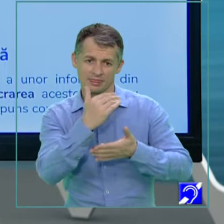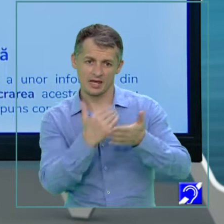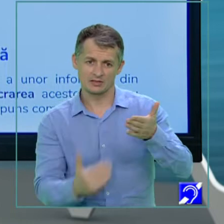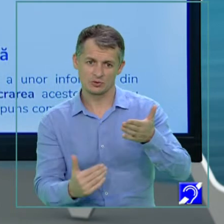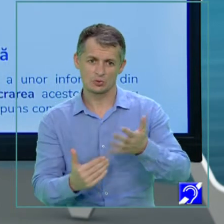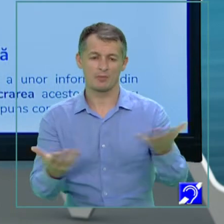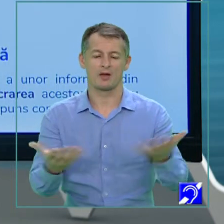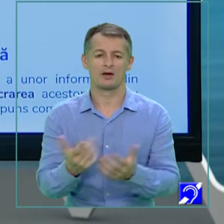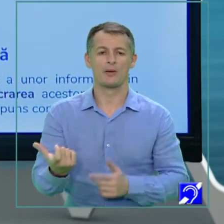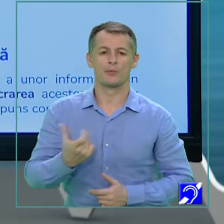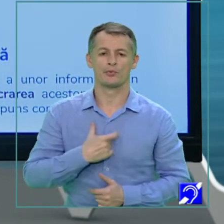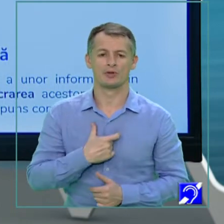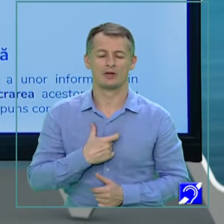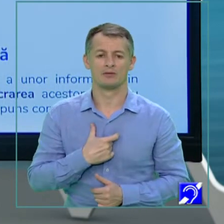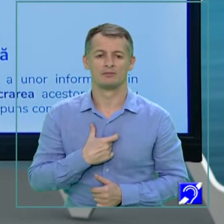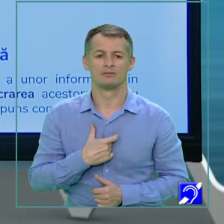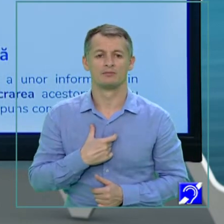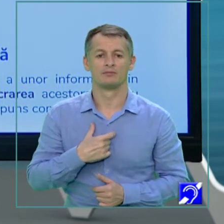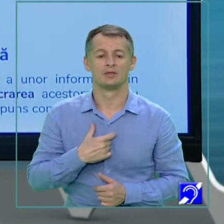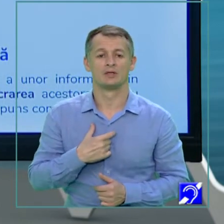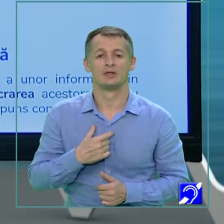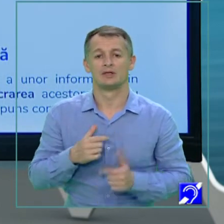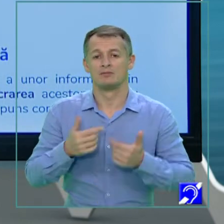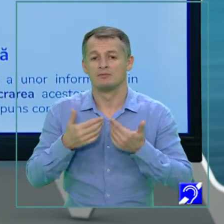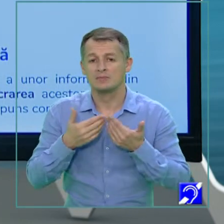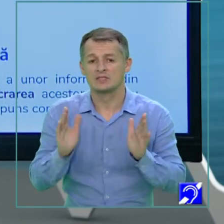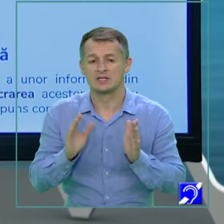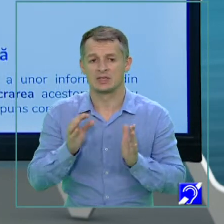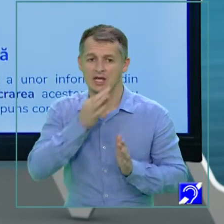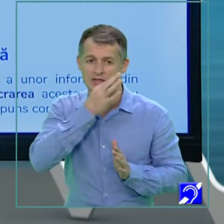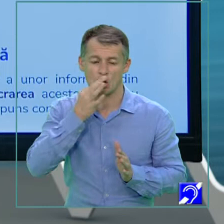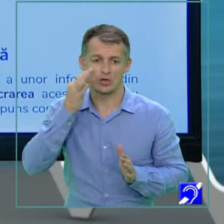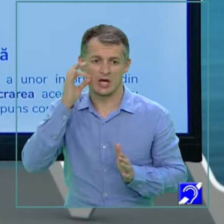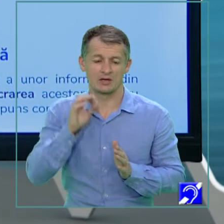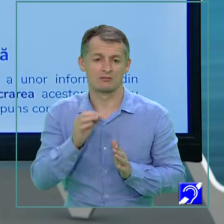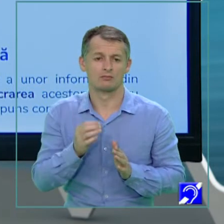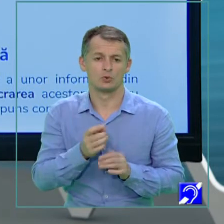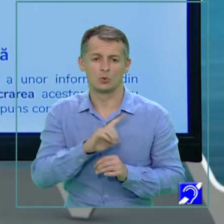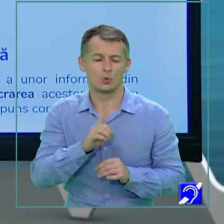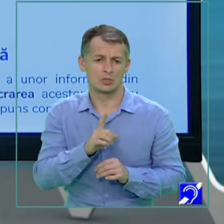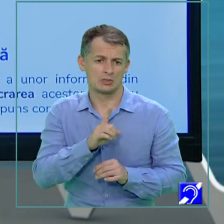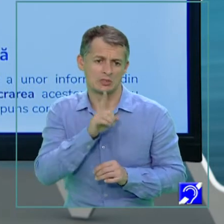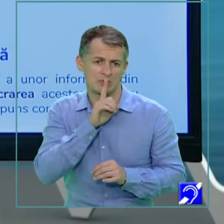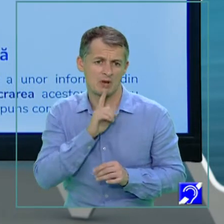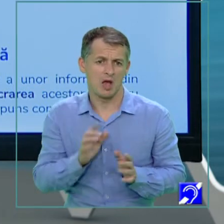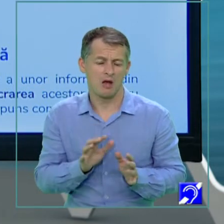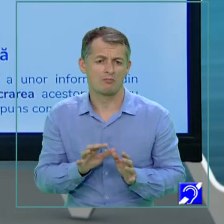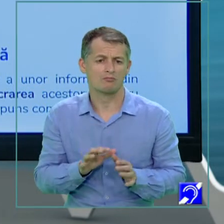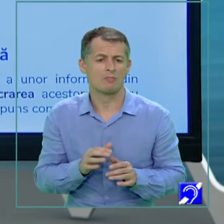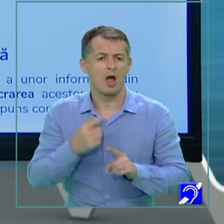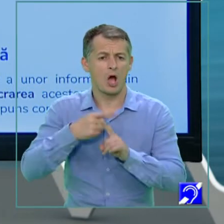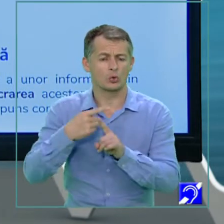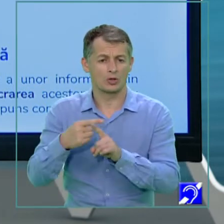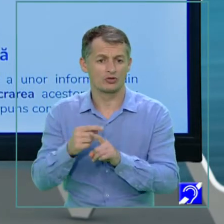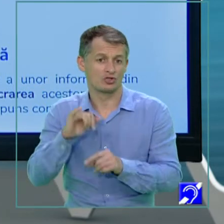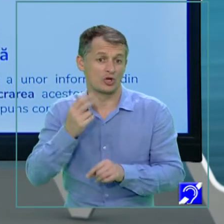le putem decoda nu din simpla adunare a sensului cuvintelor, ci dintr-o cunoaștere de